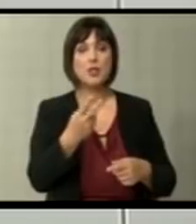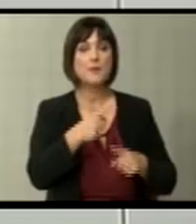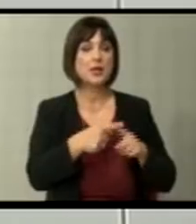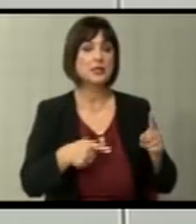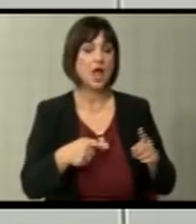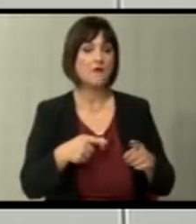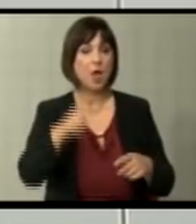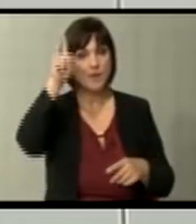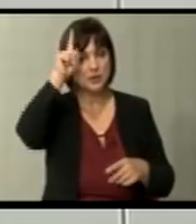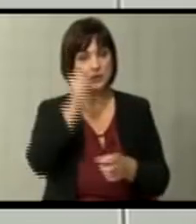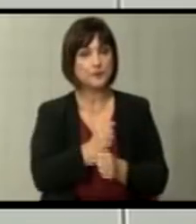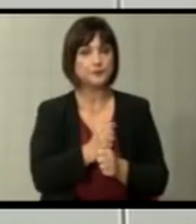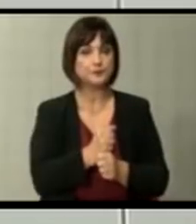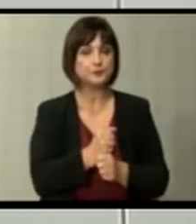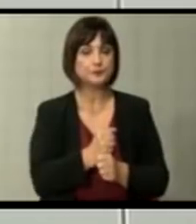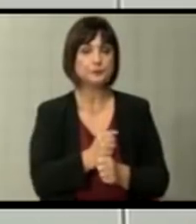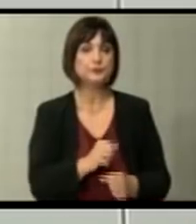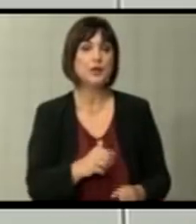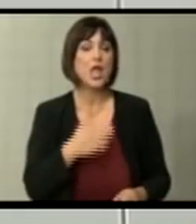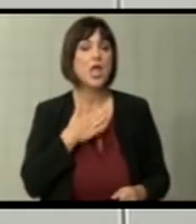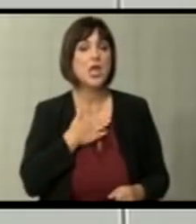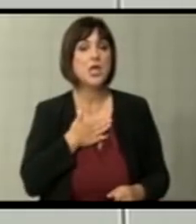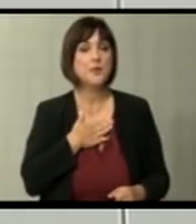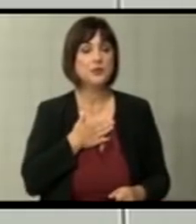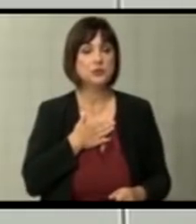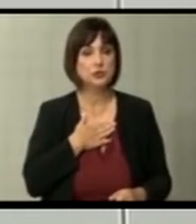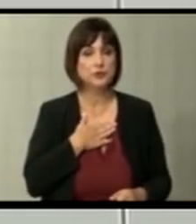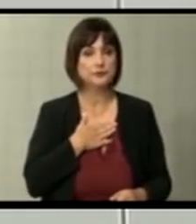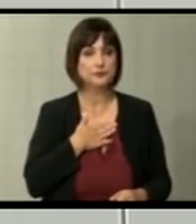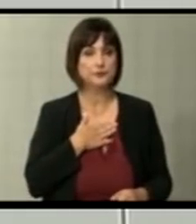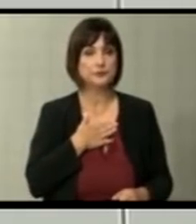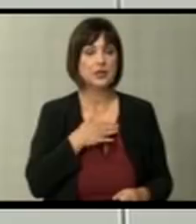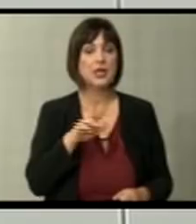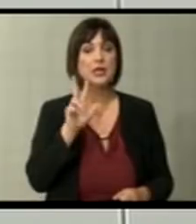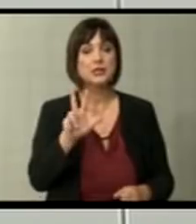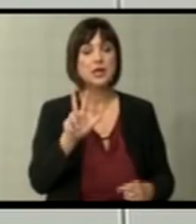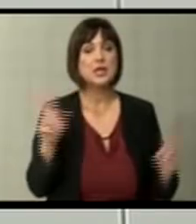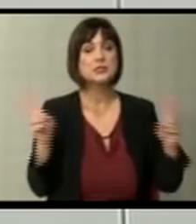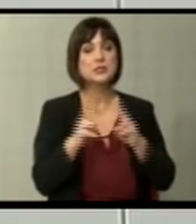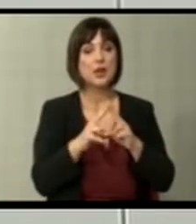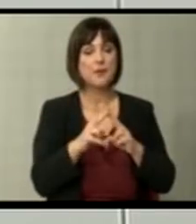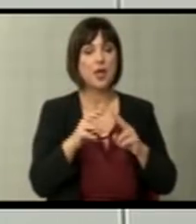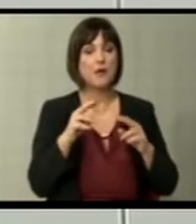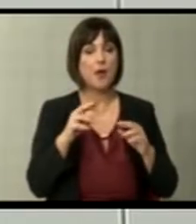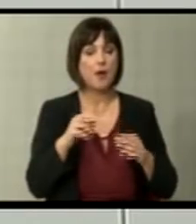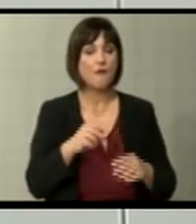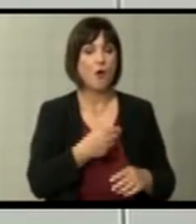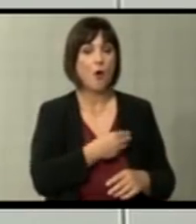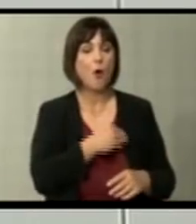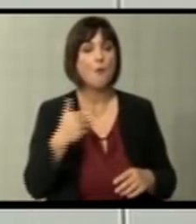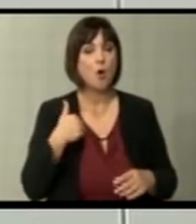дел од берлинскиот процес. Зачи, имаше три средби, последната беше во Полска,